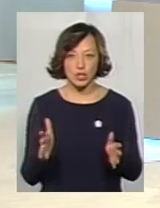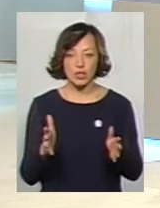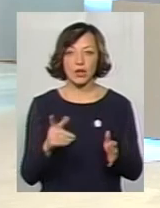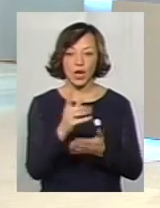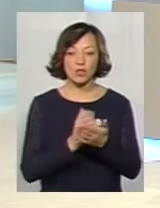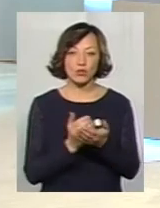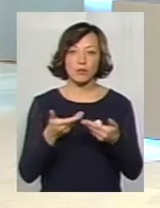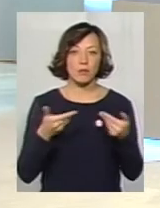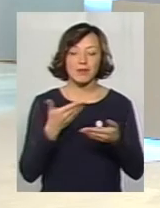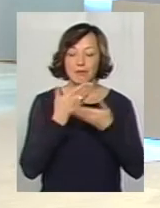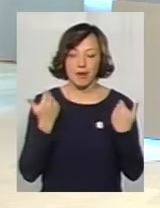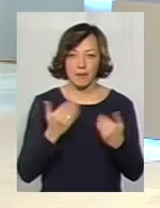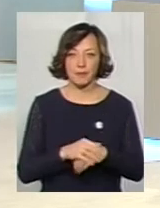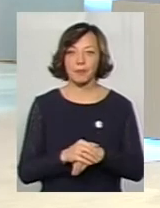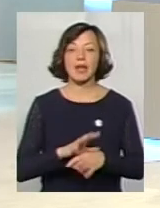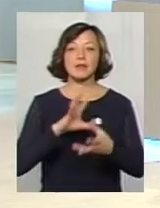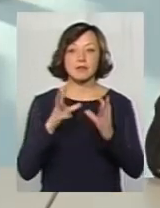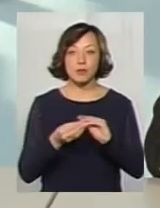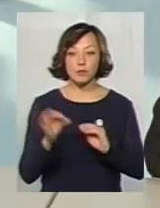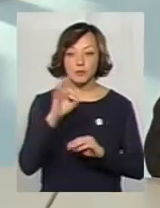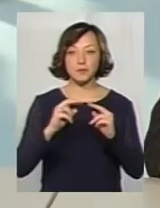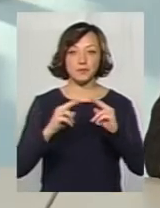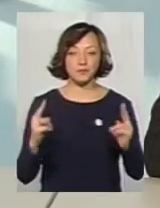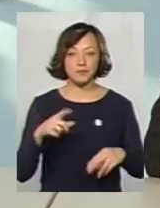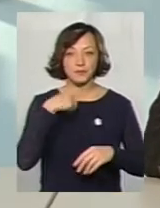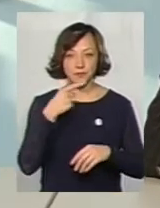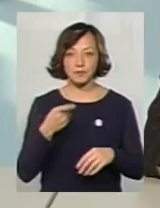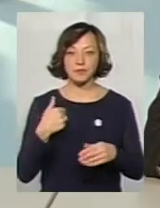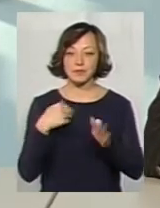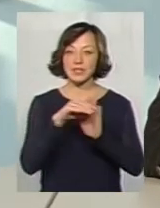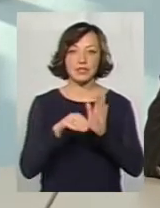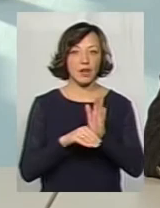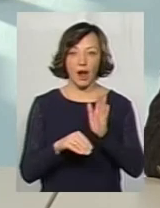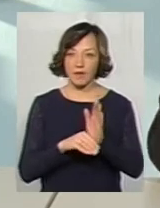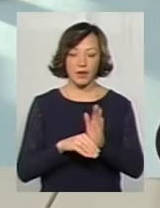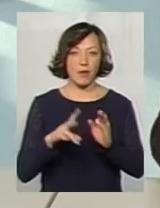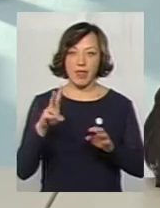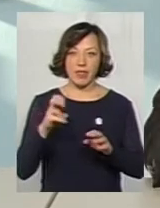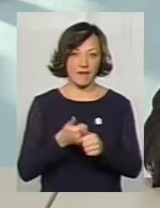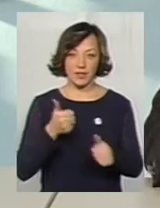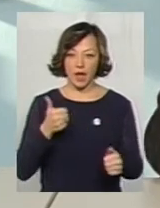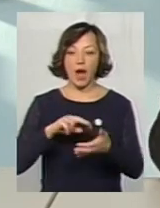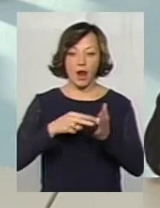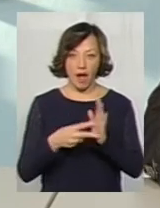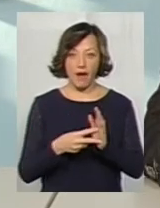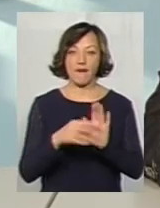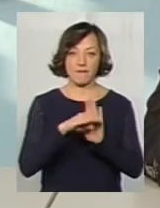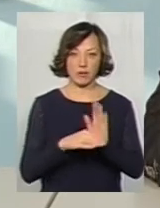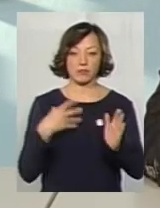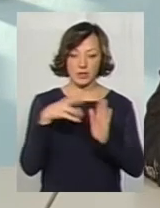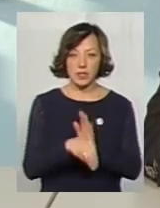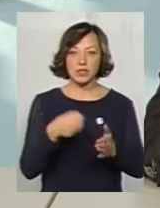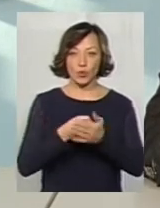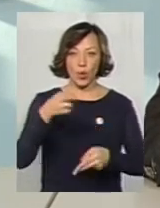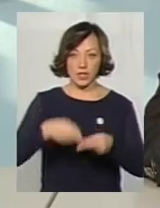ресурсу, якого ми не маємо. Загалом, якщо про міст говорити, ми без графіків не вибиваємося. Графік, який ми заклали, і сказали, що ми до